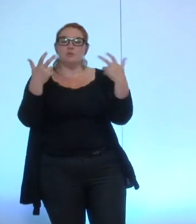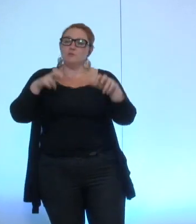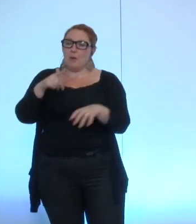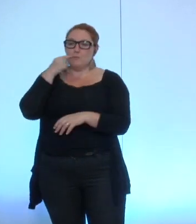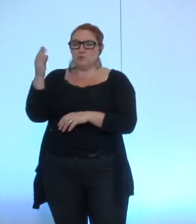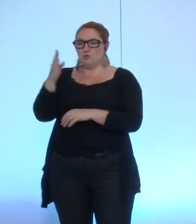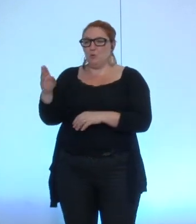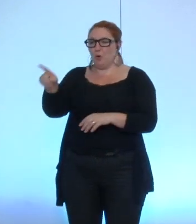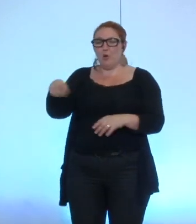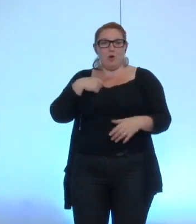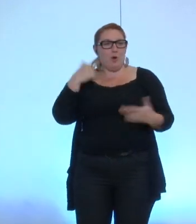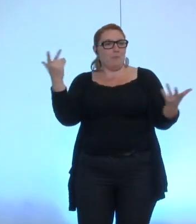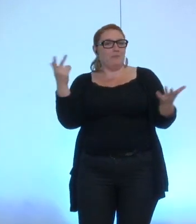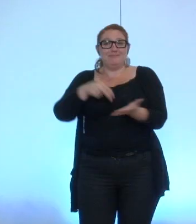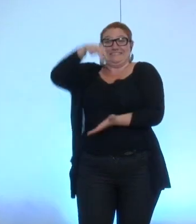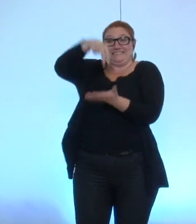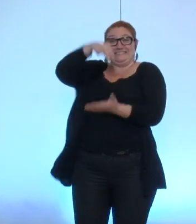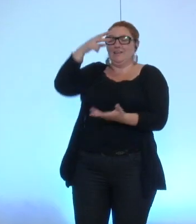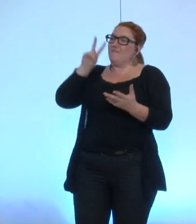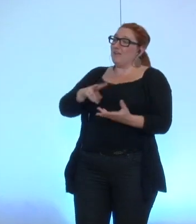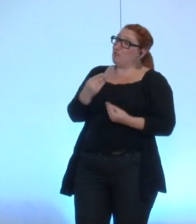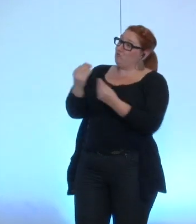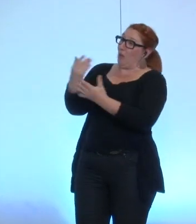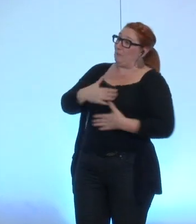monsieur Breuil s'emballe trop tout ça n'était pas destiné à lui faire plaisir